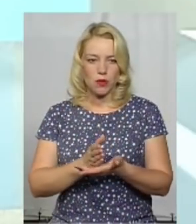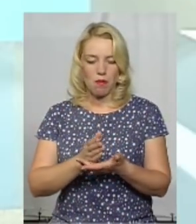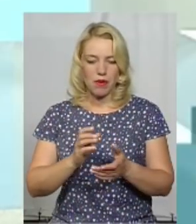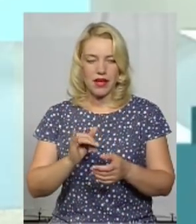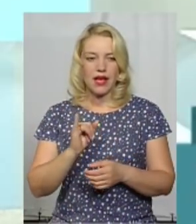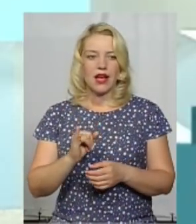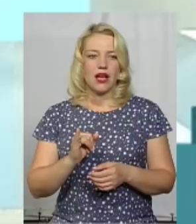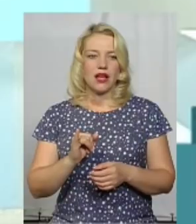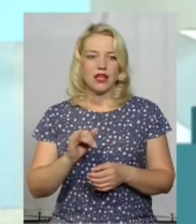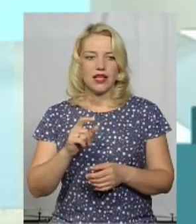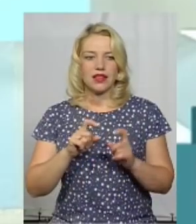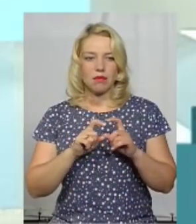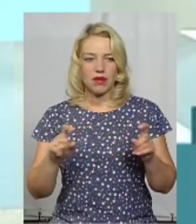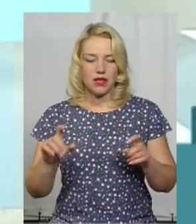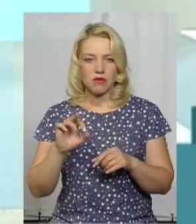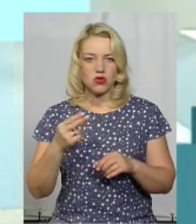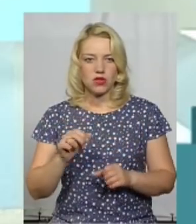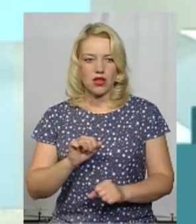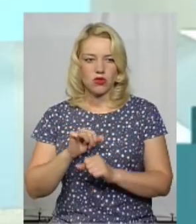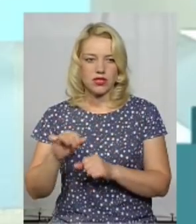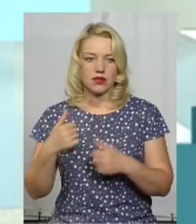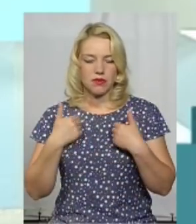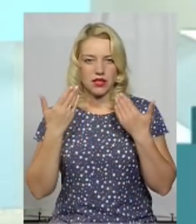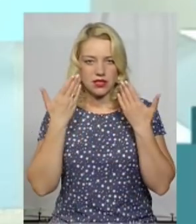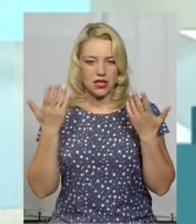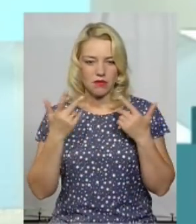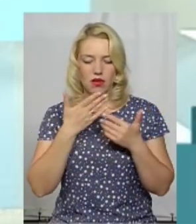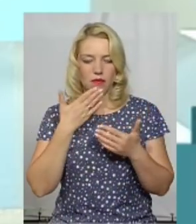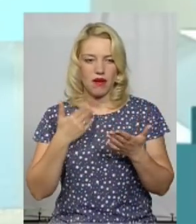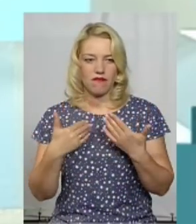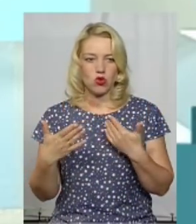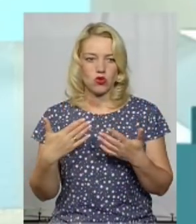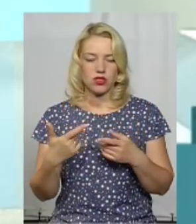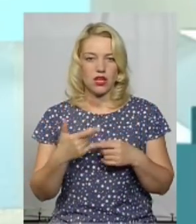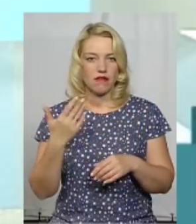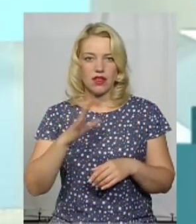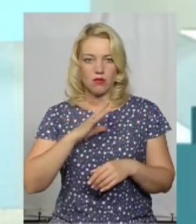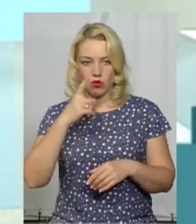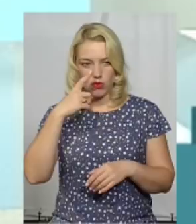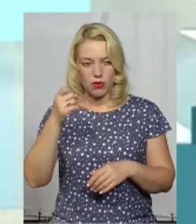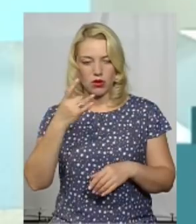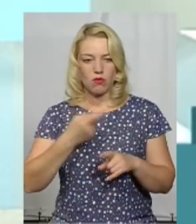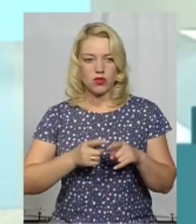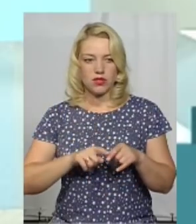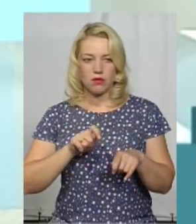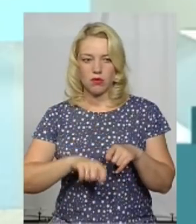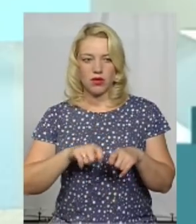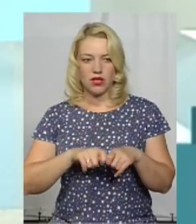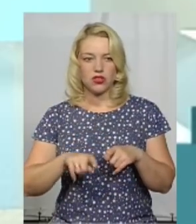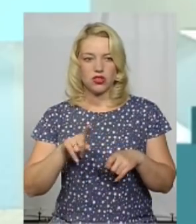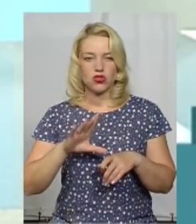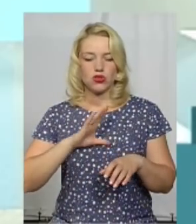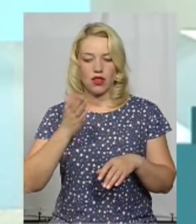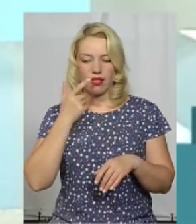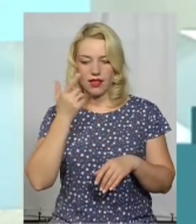Департаменту соціального захисту абсолютно не знаємо і не маємо відношення. Ви не були попереджені про ці перевірки, які нещодавно